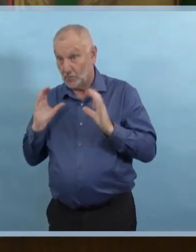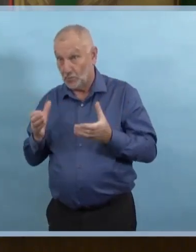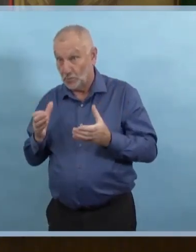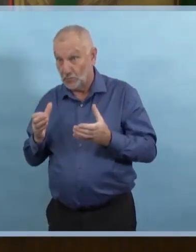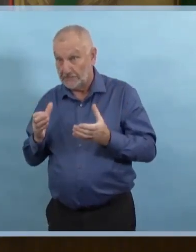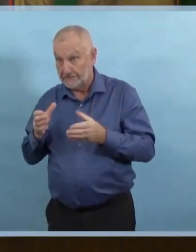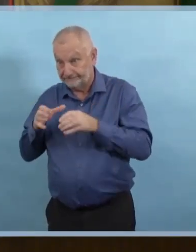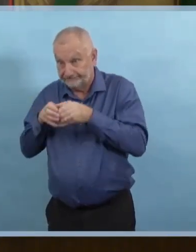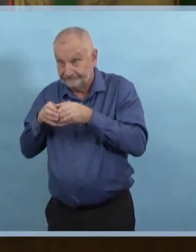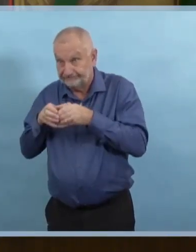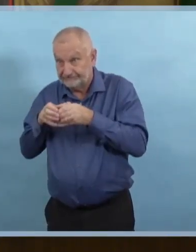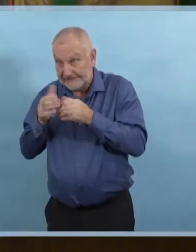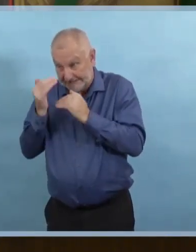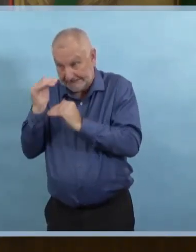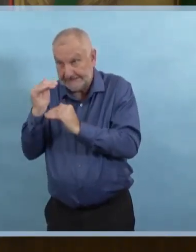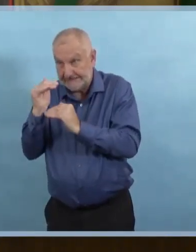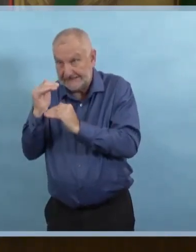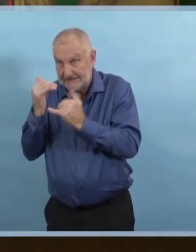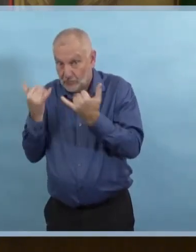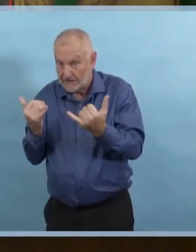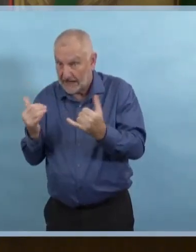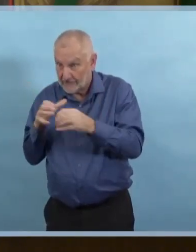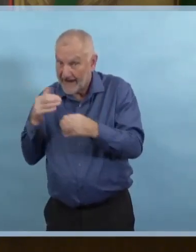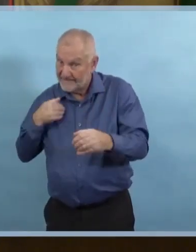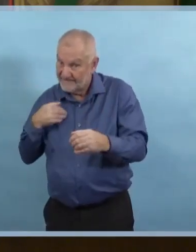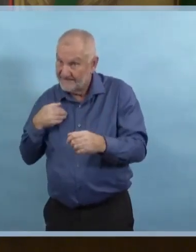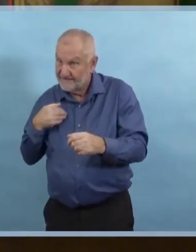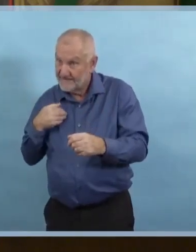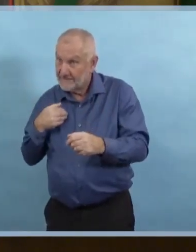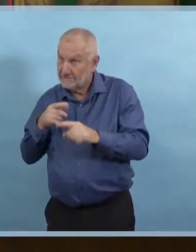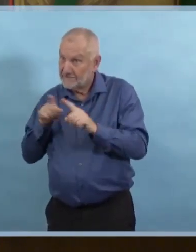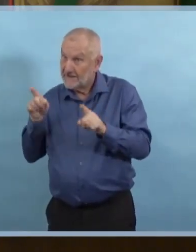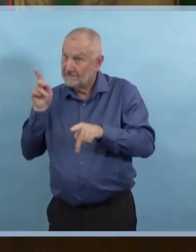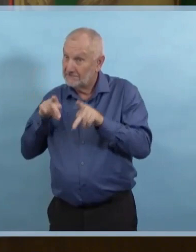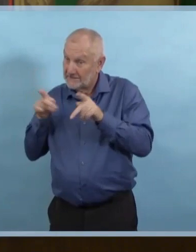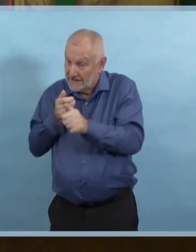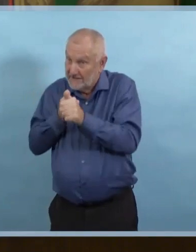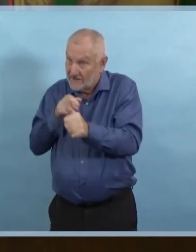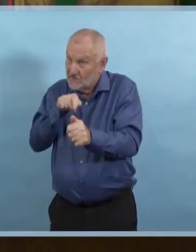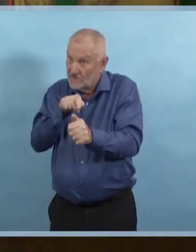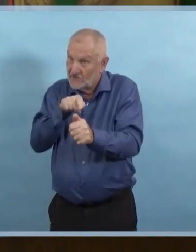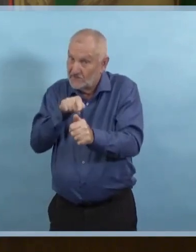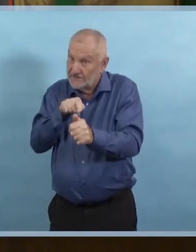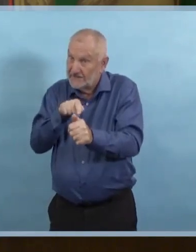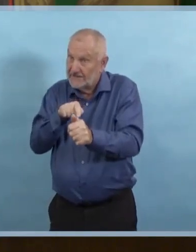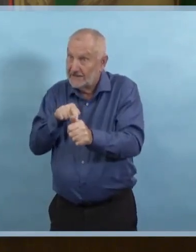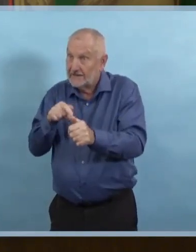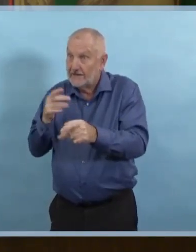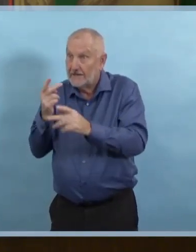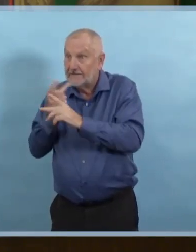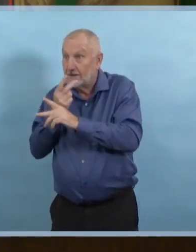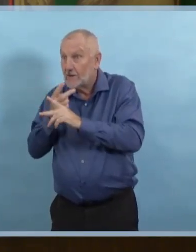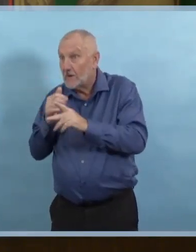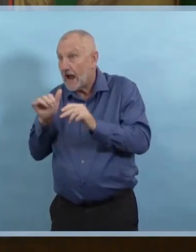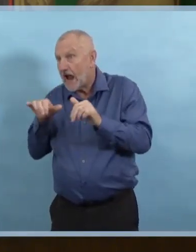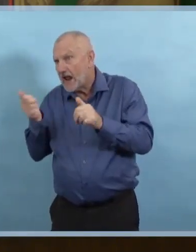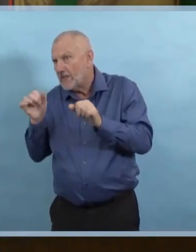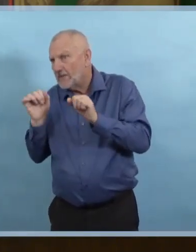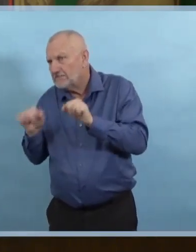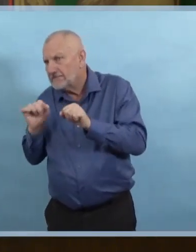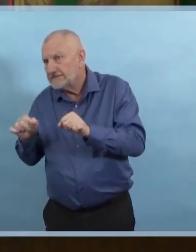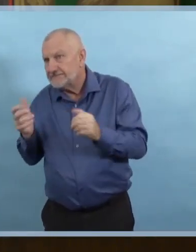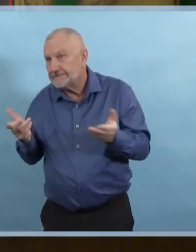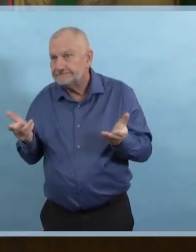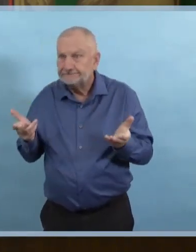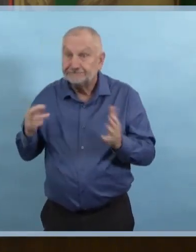façons de les contourner. Nous essayons de fonctionner et de trouver des moyens de se rassembler. Nous devons